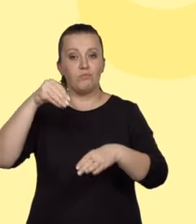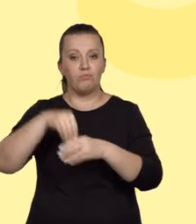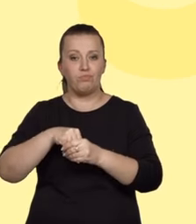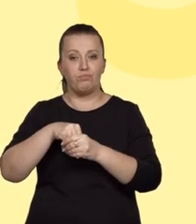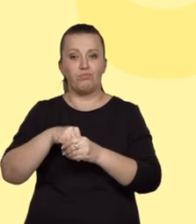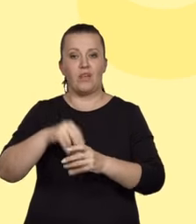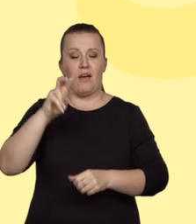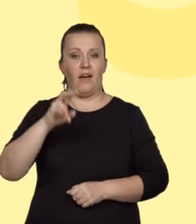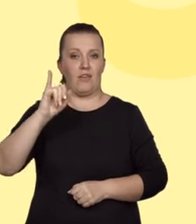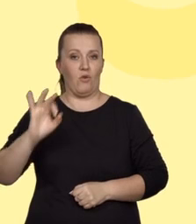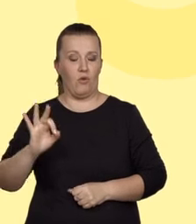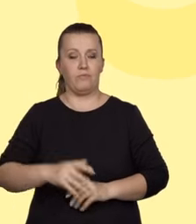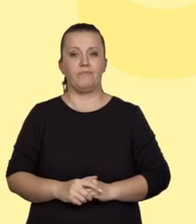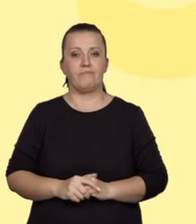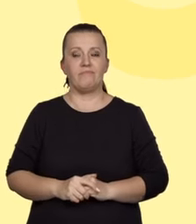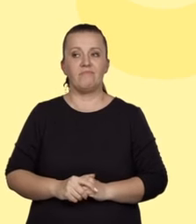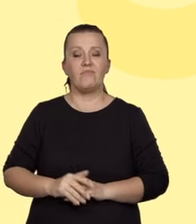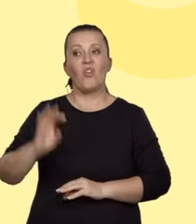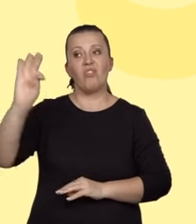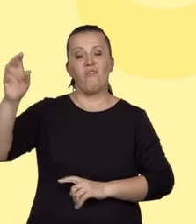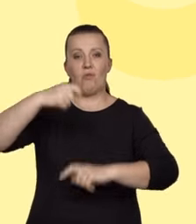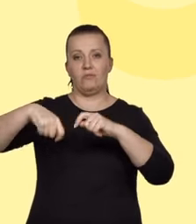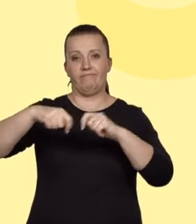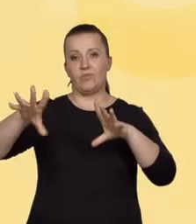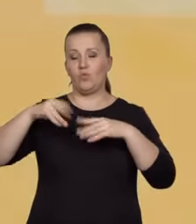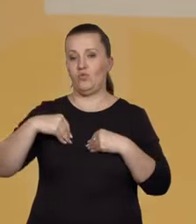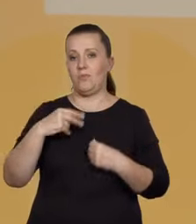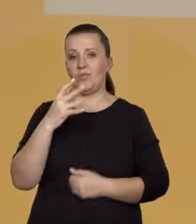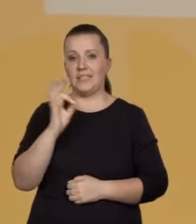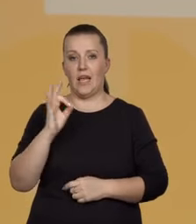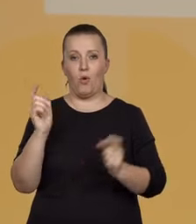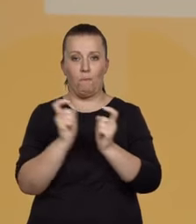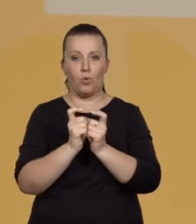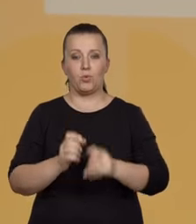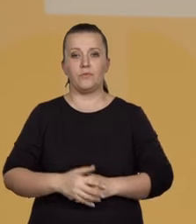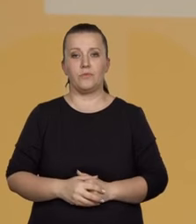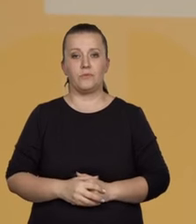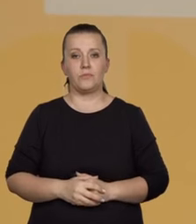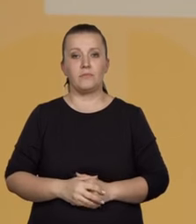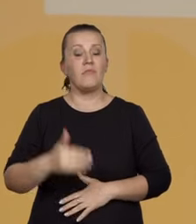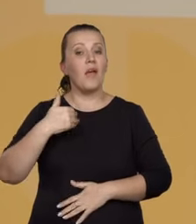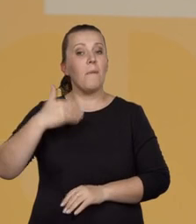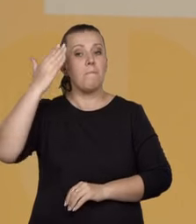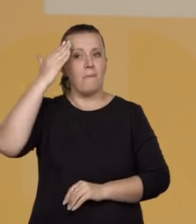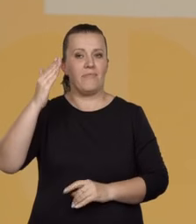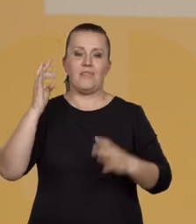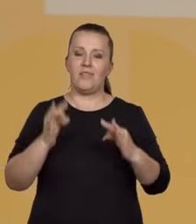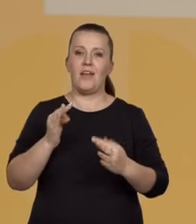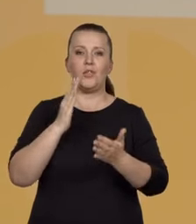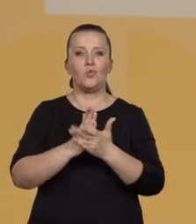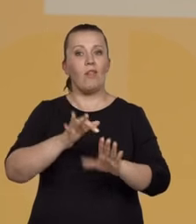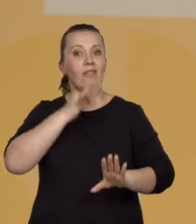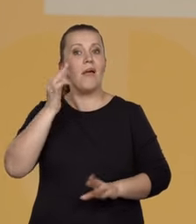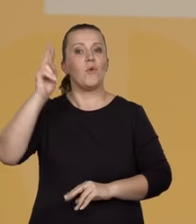jeden. Za swoje rozwiązanie zdający otrzymał zero punktów. Mam nadzieję, że teraz jest już dla Was jasne,